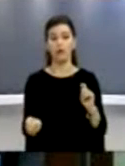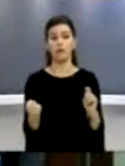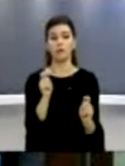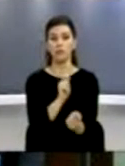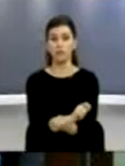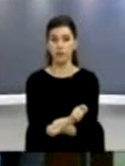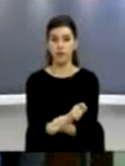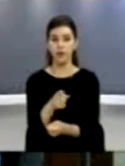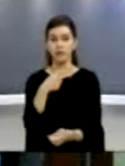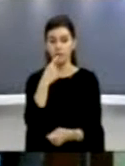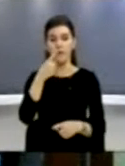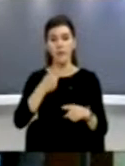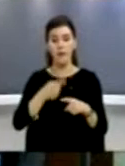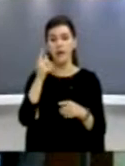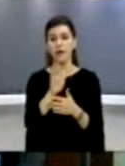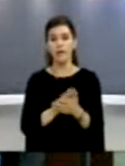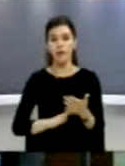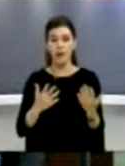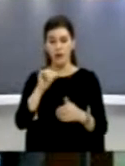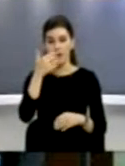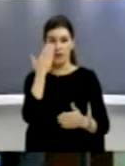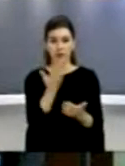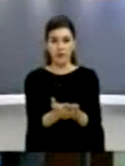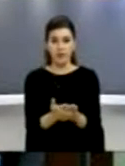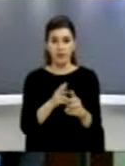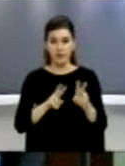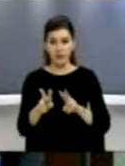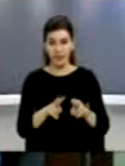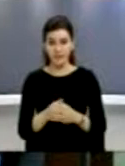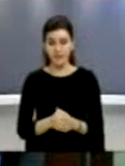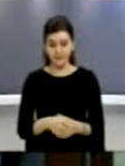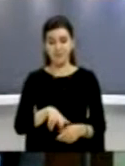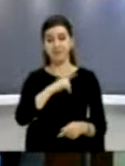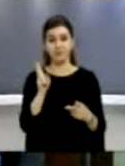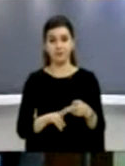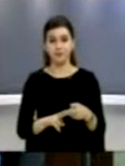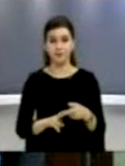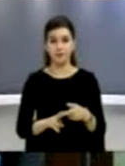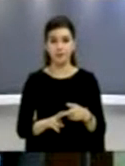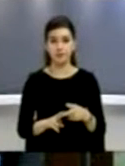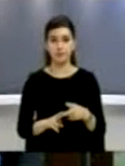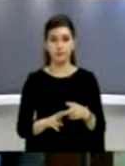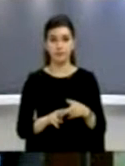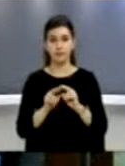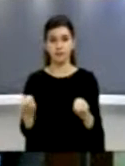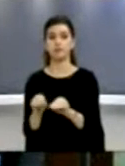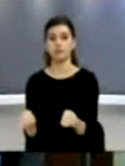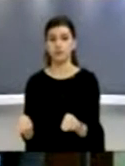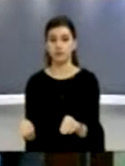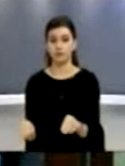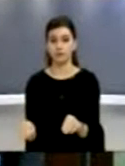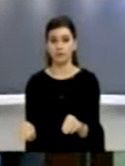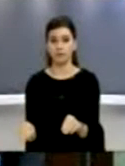thuhet se njëherë emrojnë si gjyçtar dhe më pas trajnohen, pra